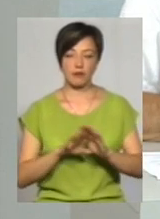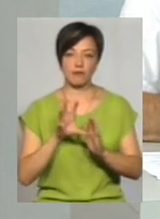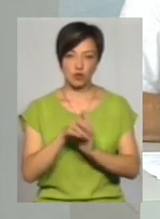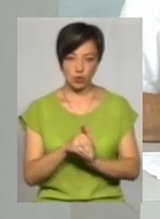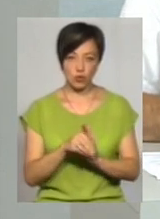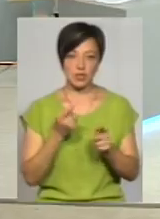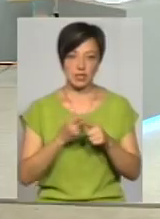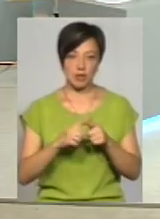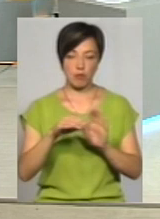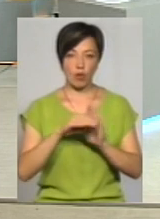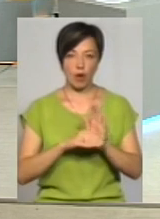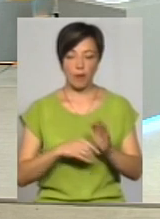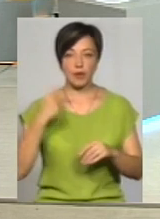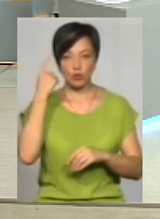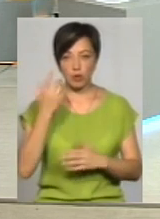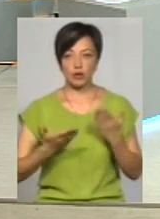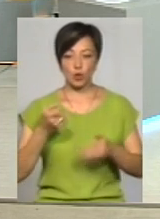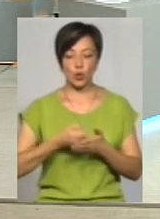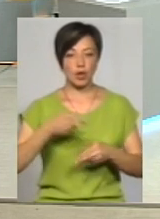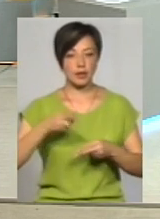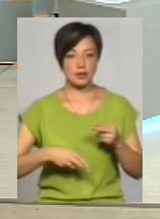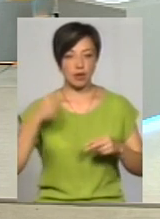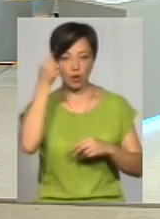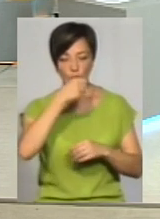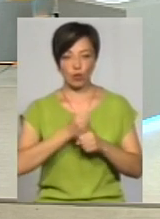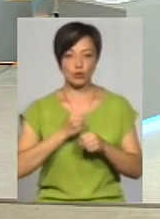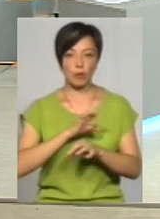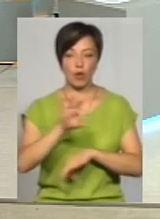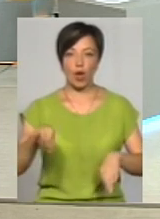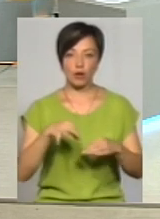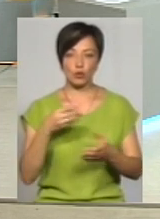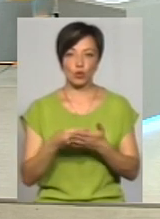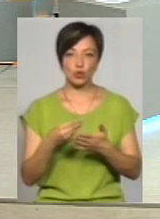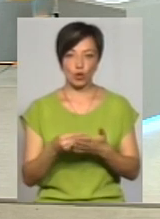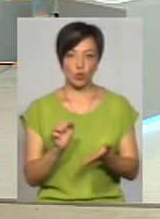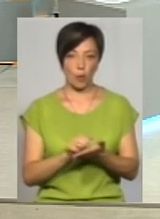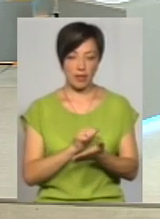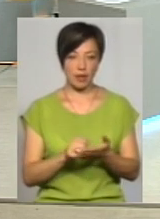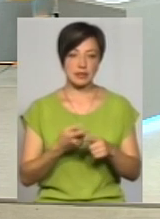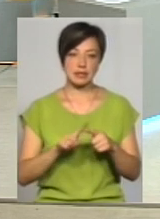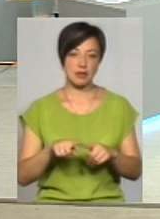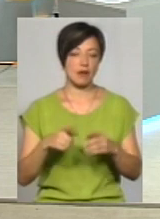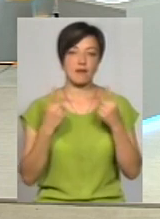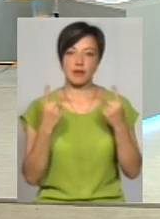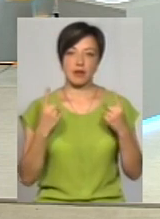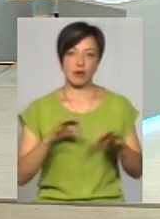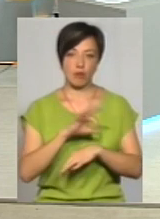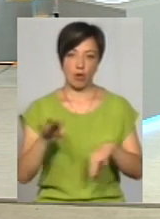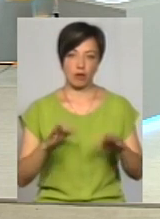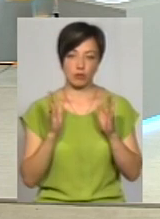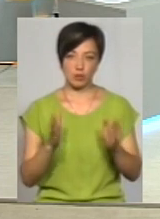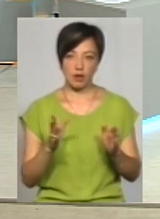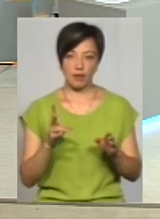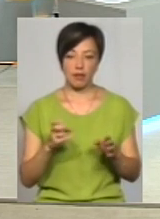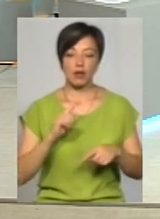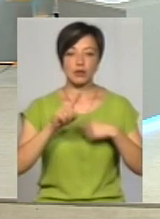до цієї програми. Я думаю, що якщо ми до кінця року розробимо проєктну кошторисну документацію, це буде самий грандіозний проєкт на